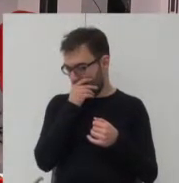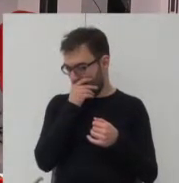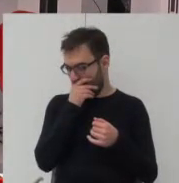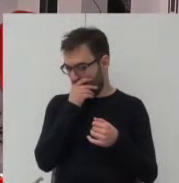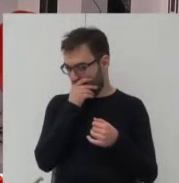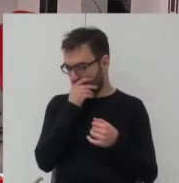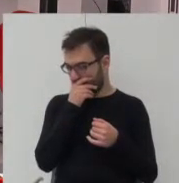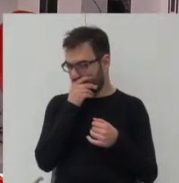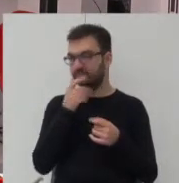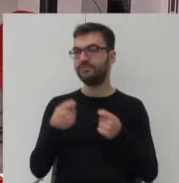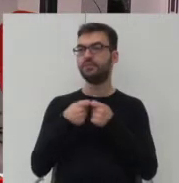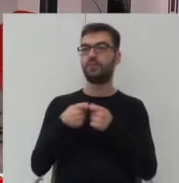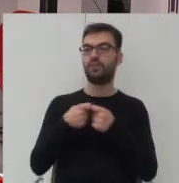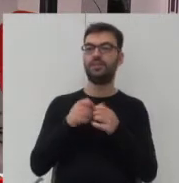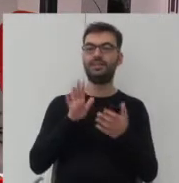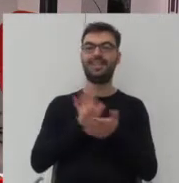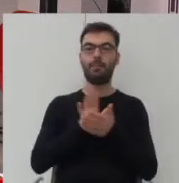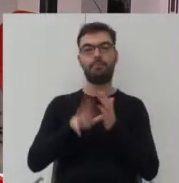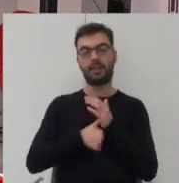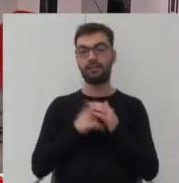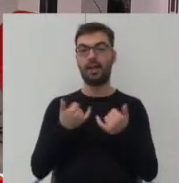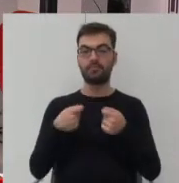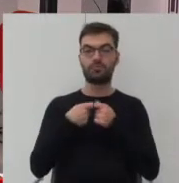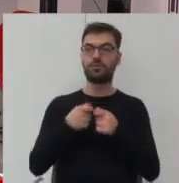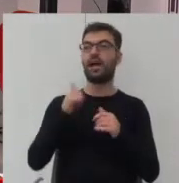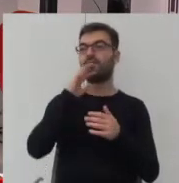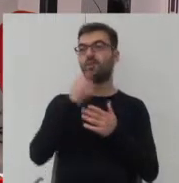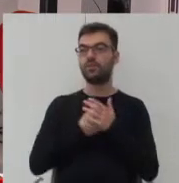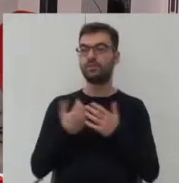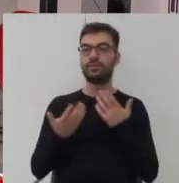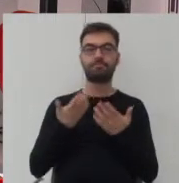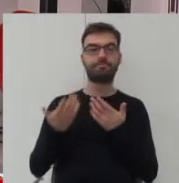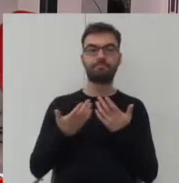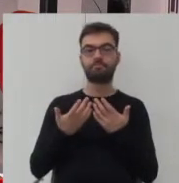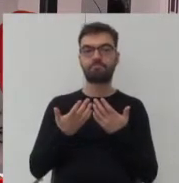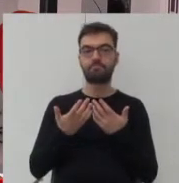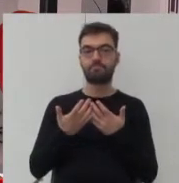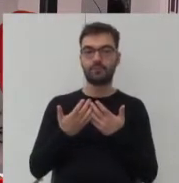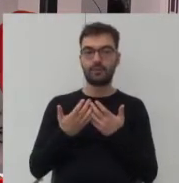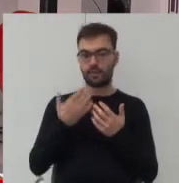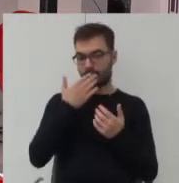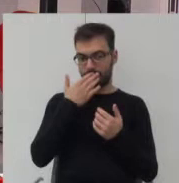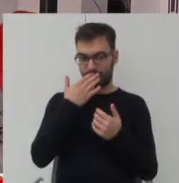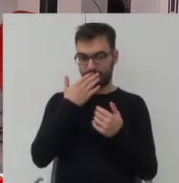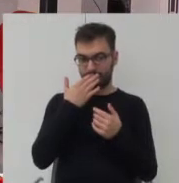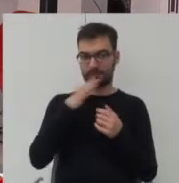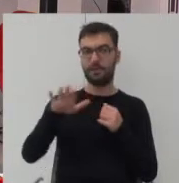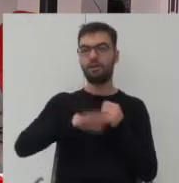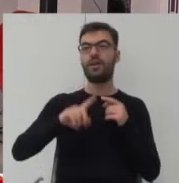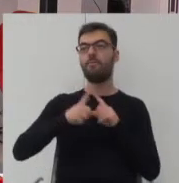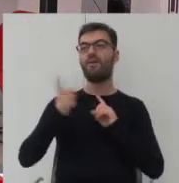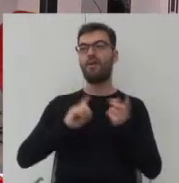współpracować z tą typologią miasta i w jaki sposób można wykorzystywać te jakby przestrzenie postindustrialne